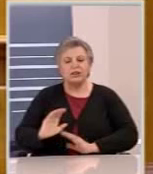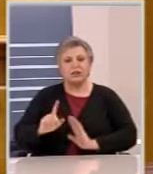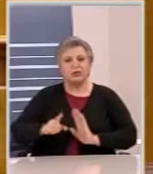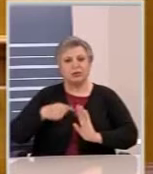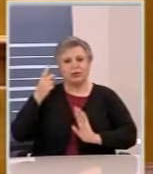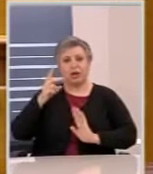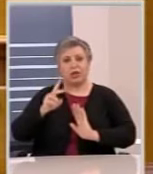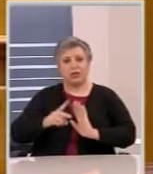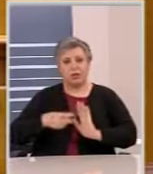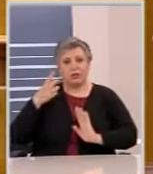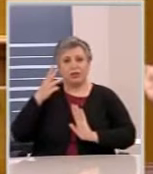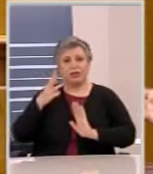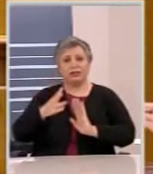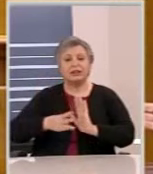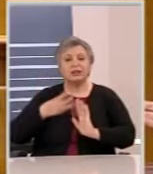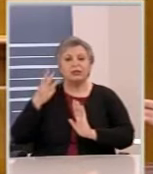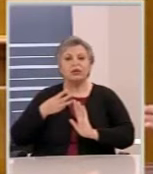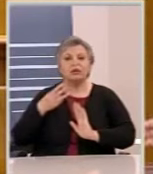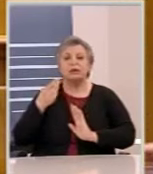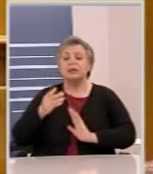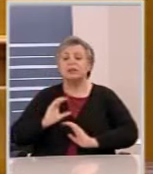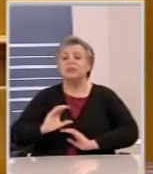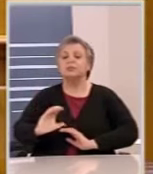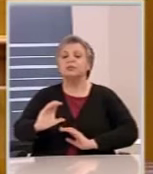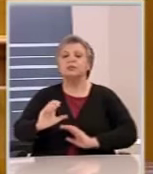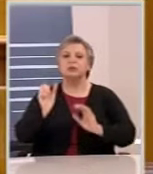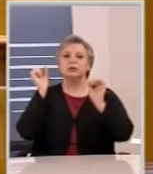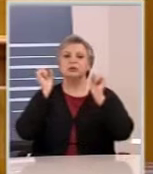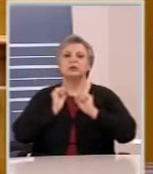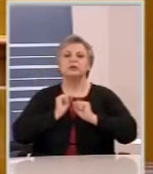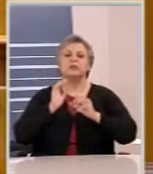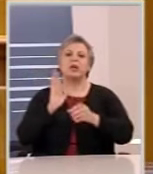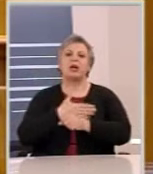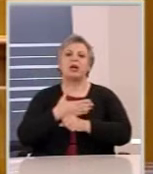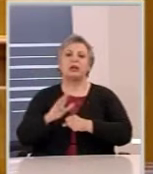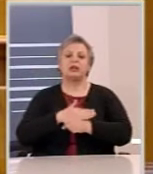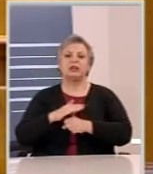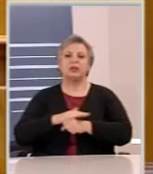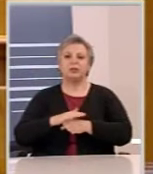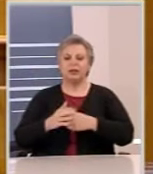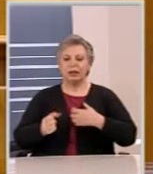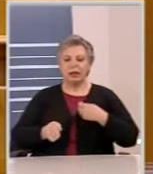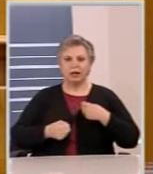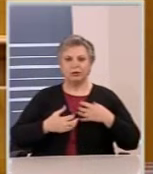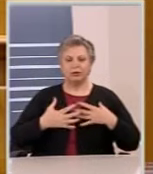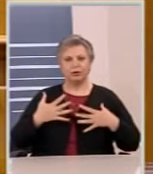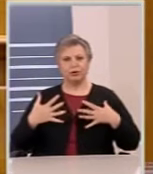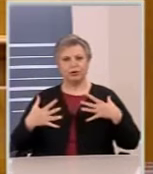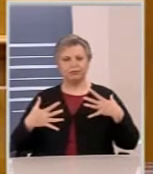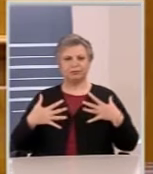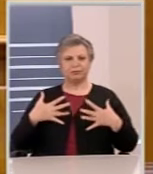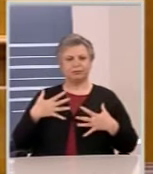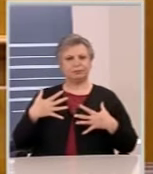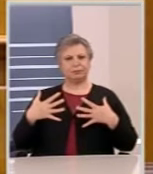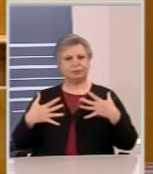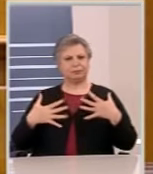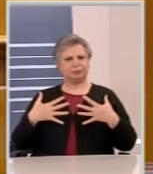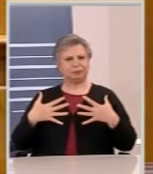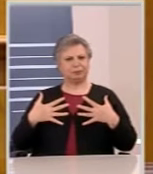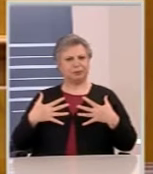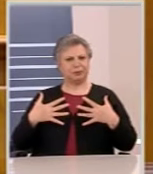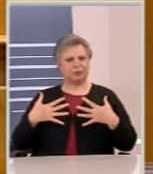καταστροφή και αυτή δεν έρχεται, αισθάνεται μία αμηχανία. Και πράγματι,